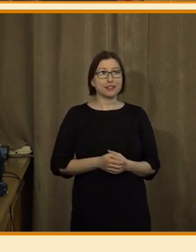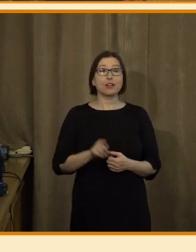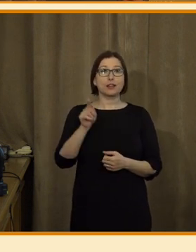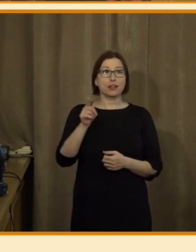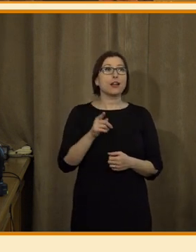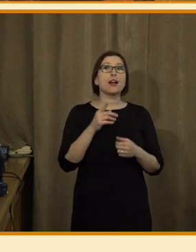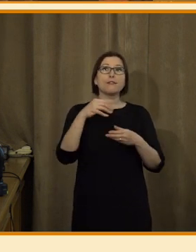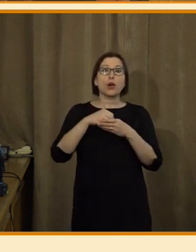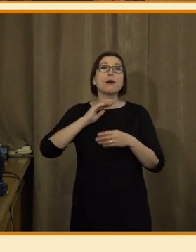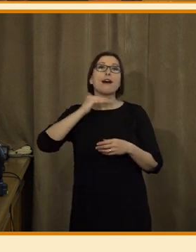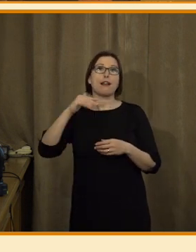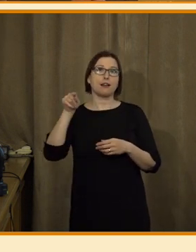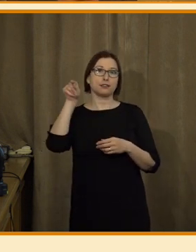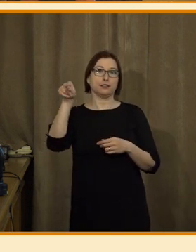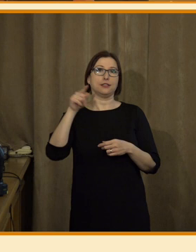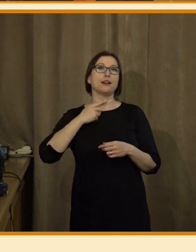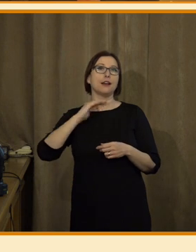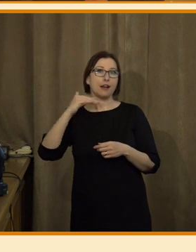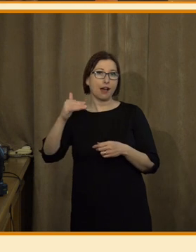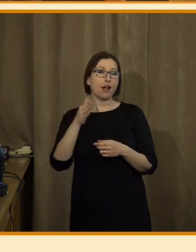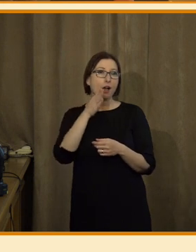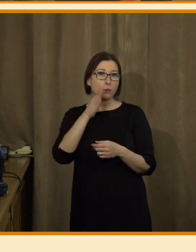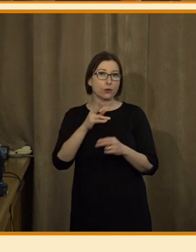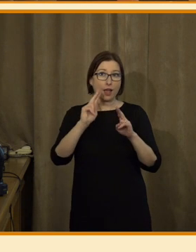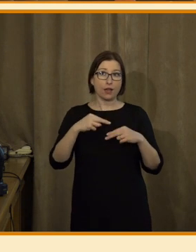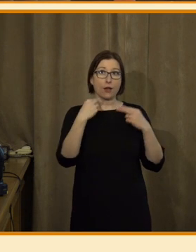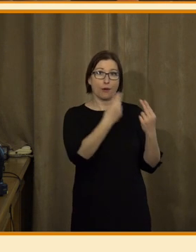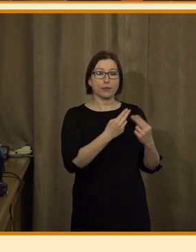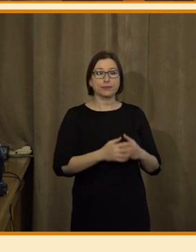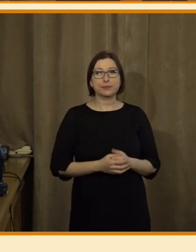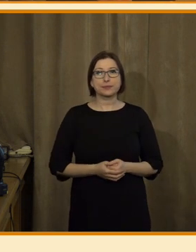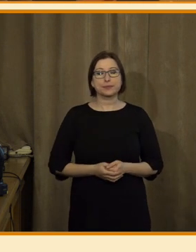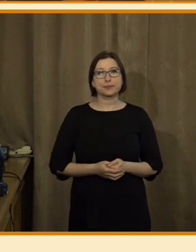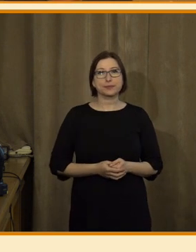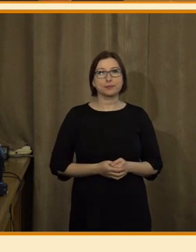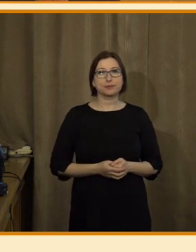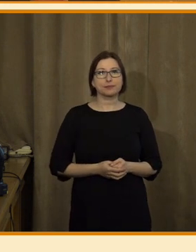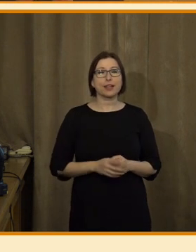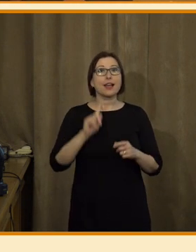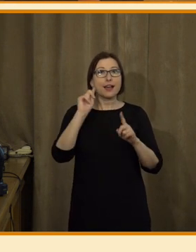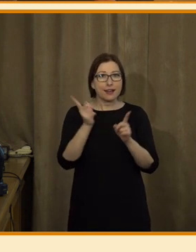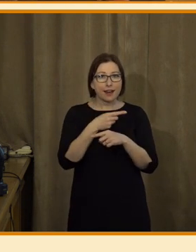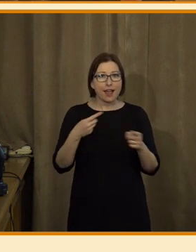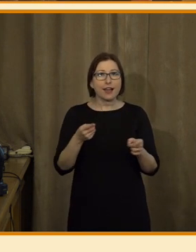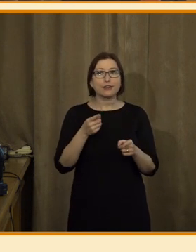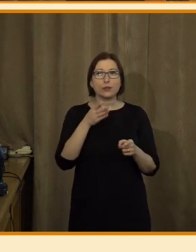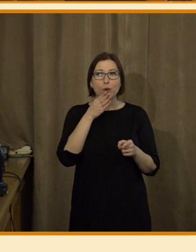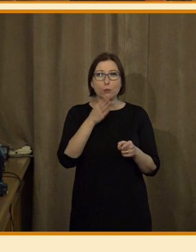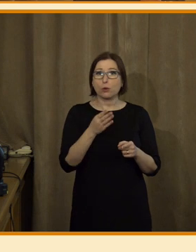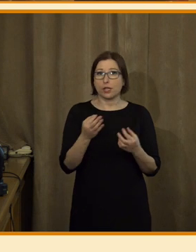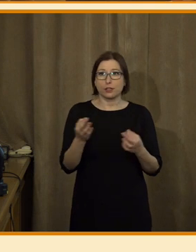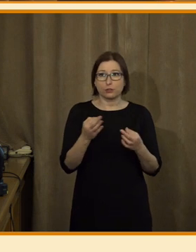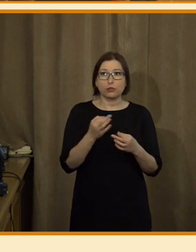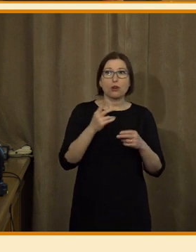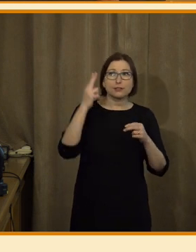Zatím to je hlas. Zatím to je hlas a poprosím o další slajd. Ty rádia, s budeme pokračovat takhle. Máme klasické